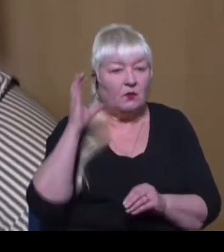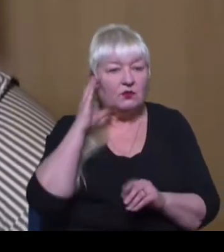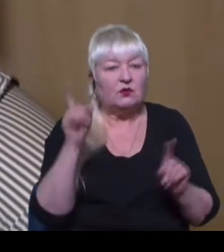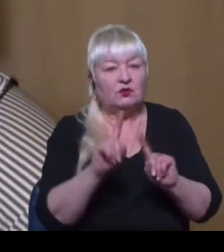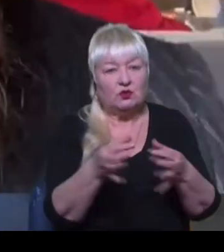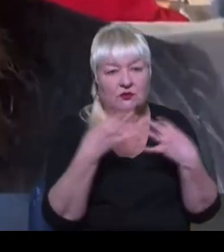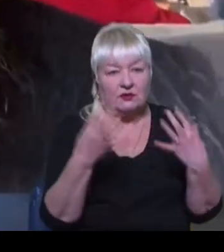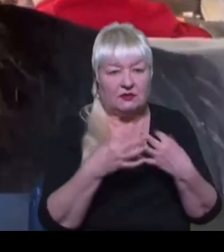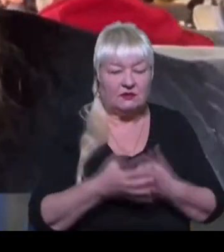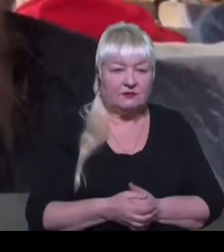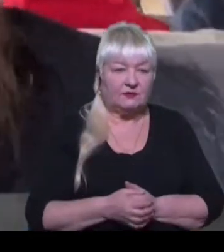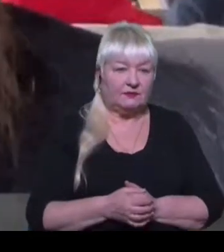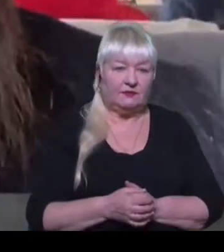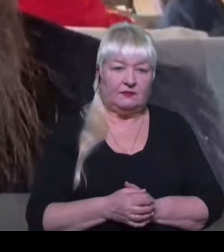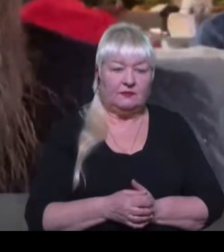він нам розказав.